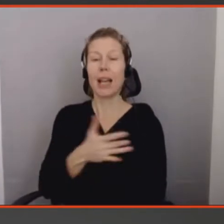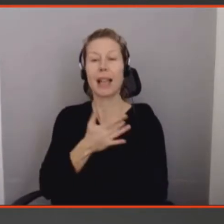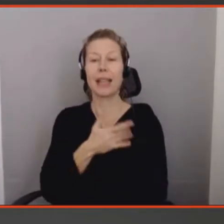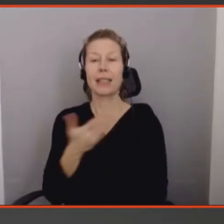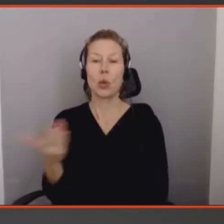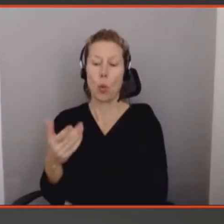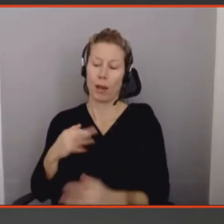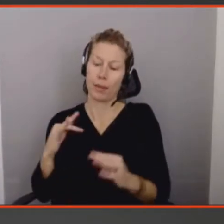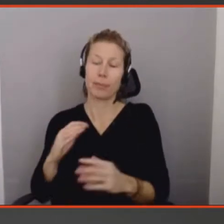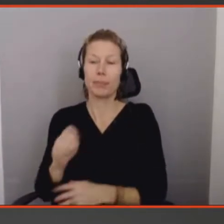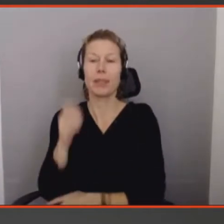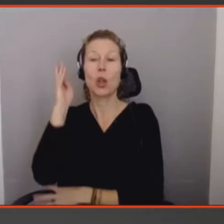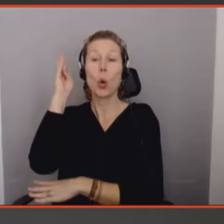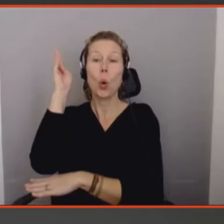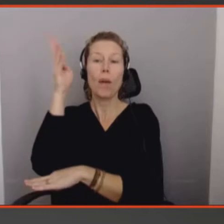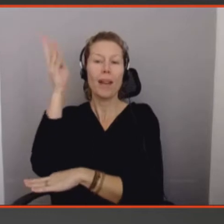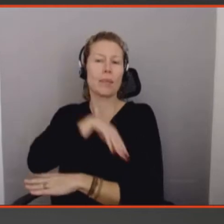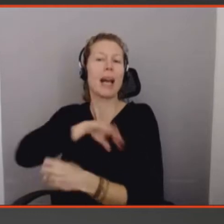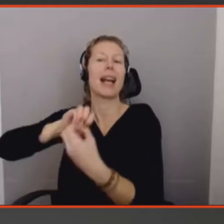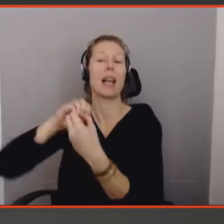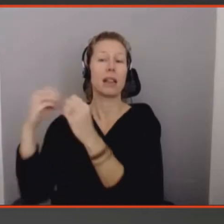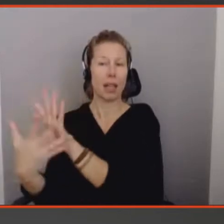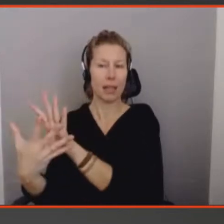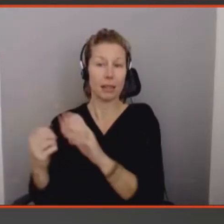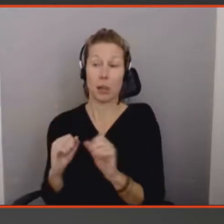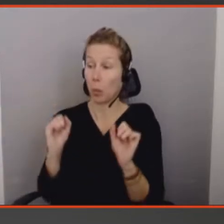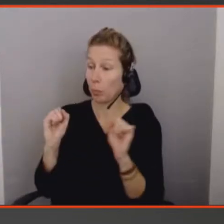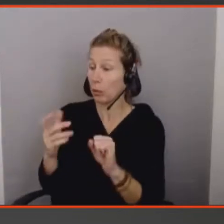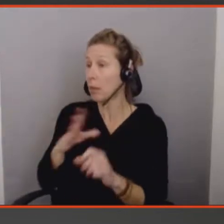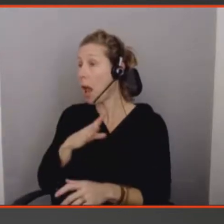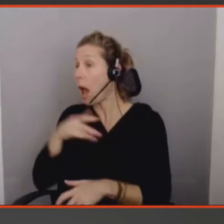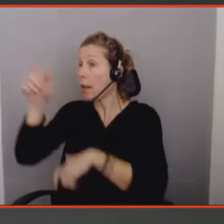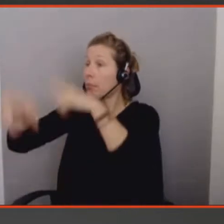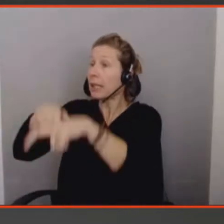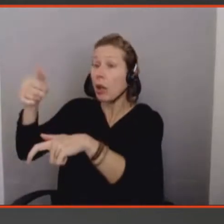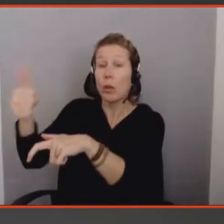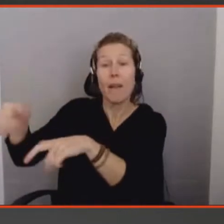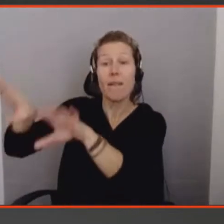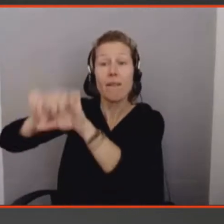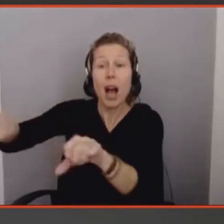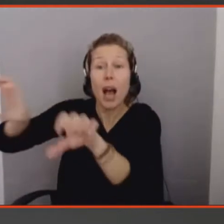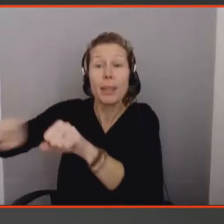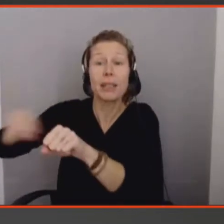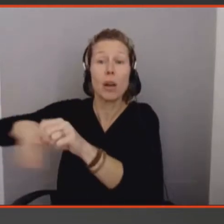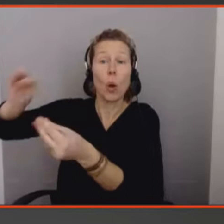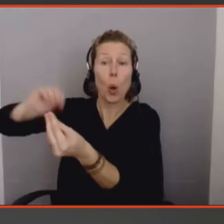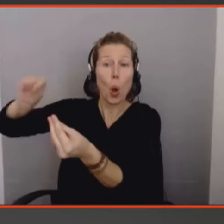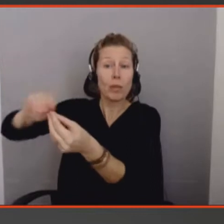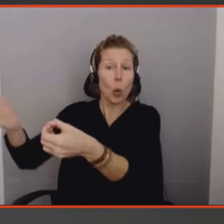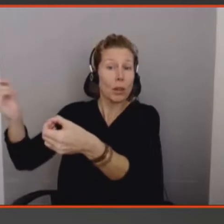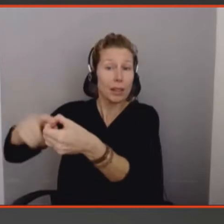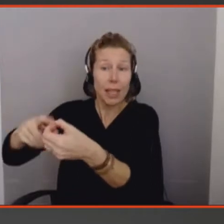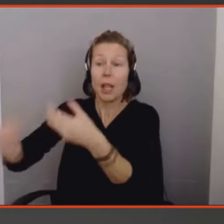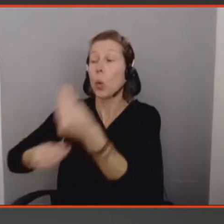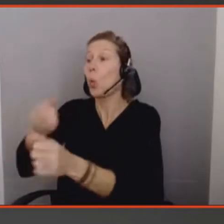Il y a sûrement des gens qui font des objets connectés aussi, mais il y a beaucoup de gens qui travaillent probablement sur écran. Ce que dit ce cadre